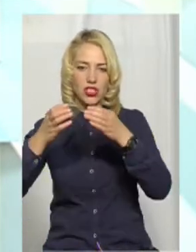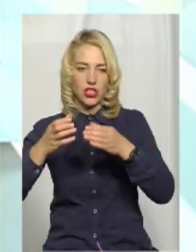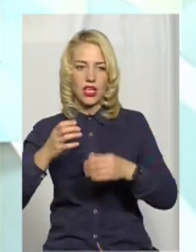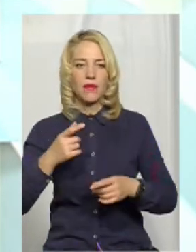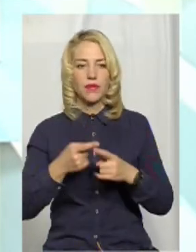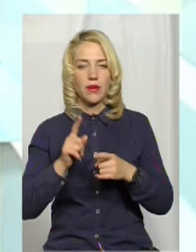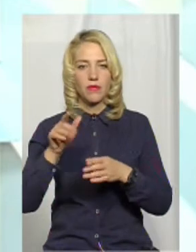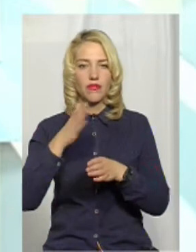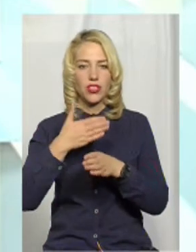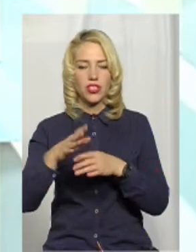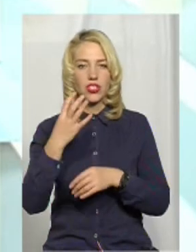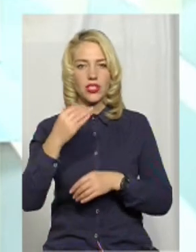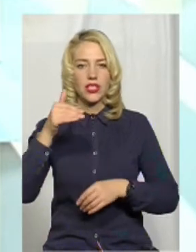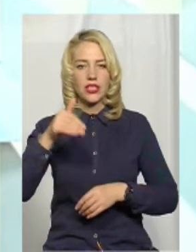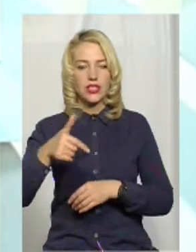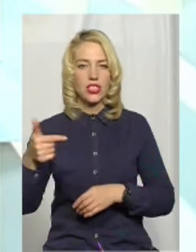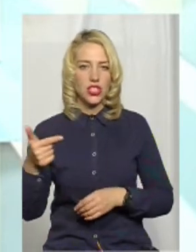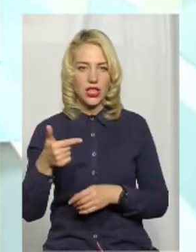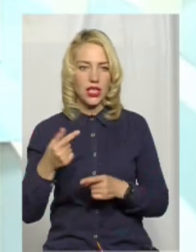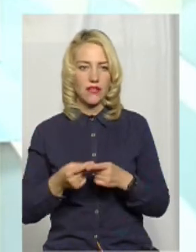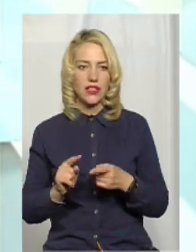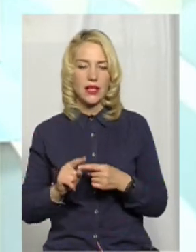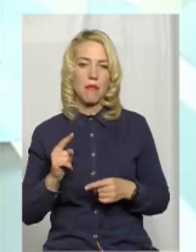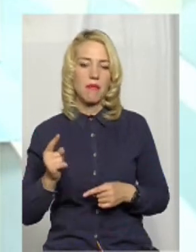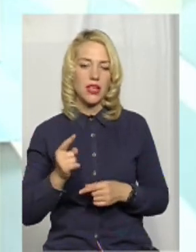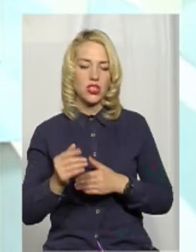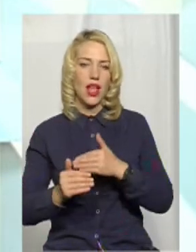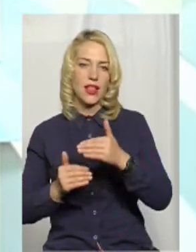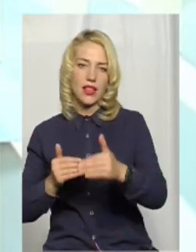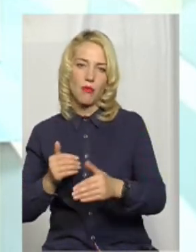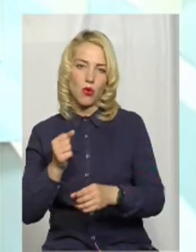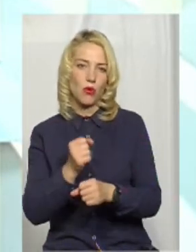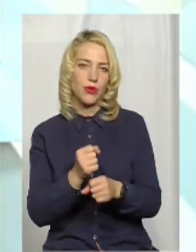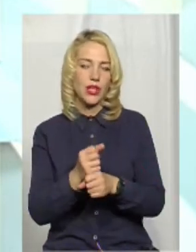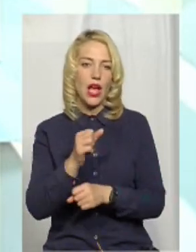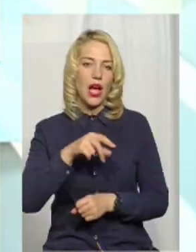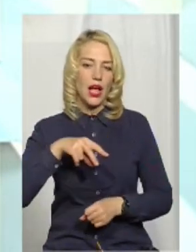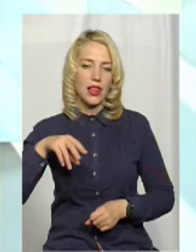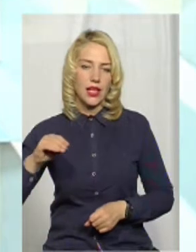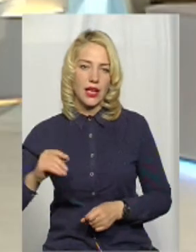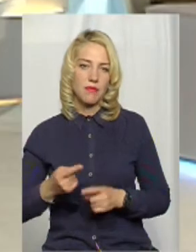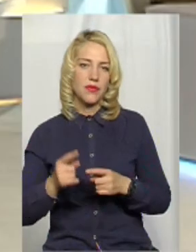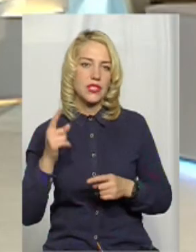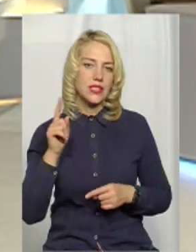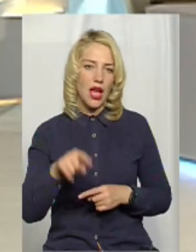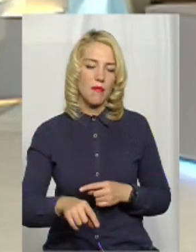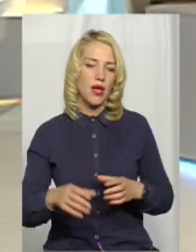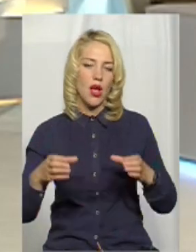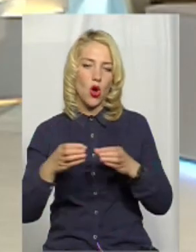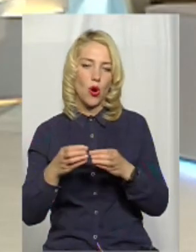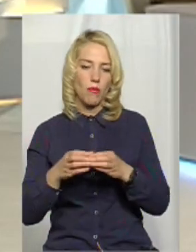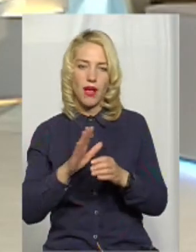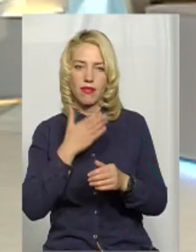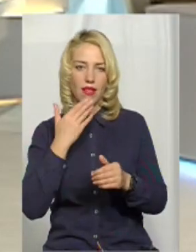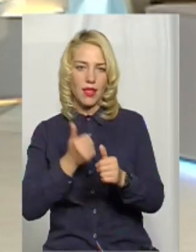400 тисяч гривень. Це перший етап робіт. Але саме і громада там не